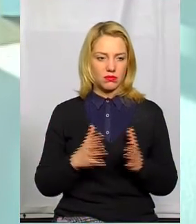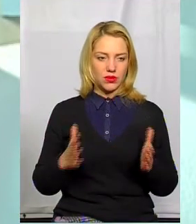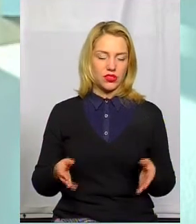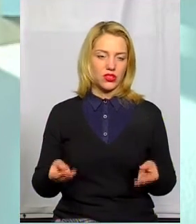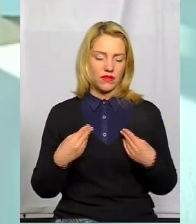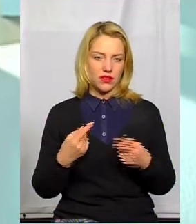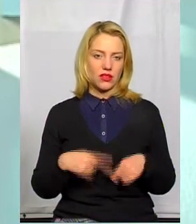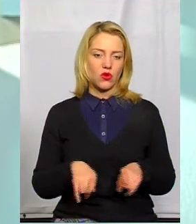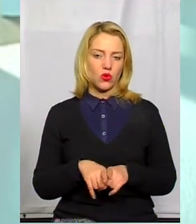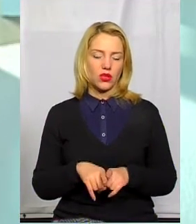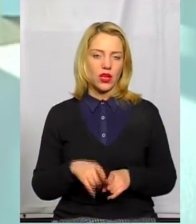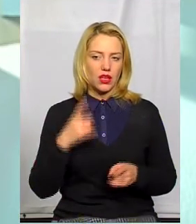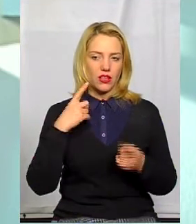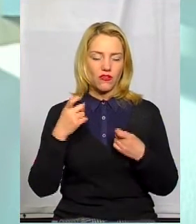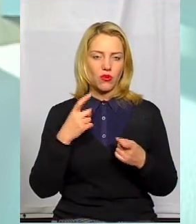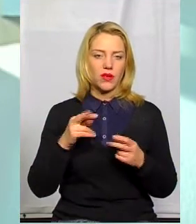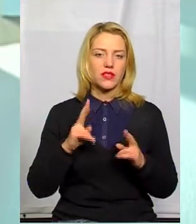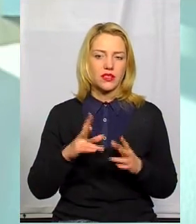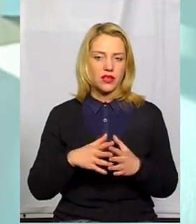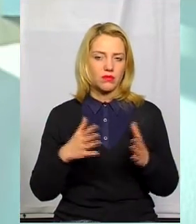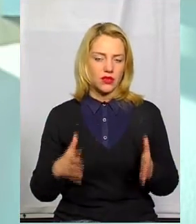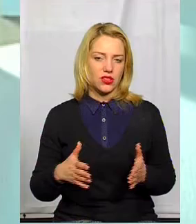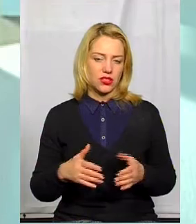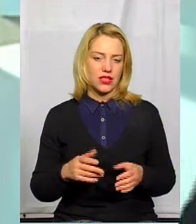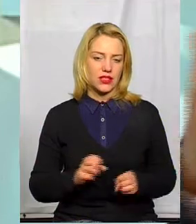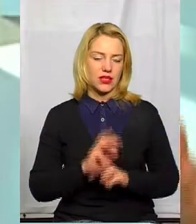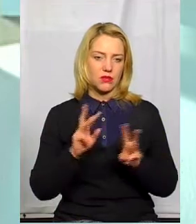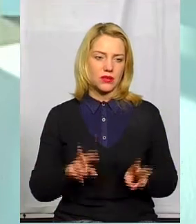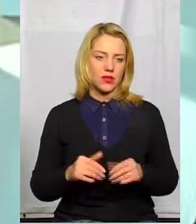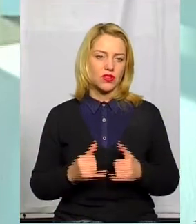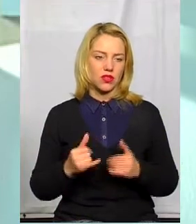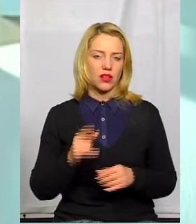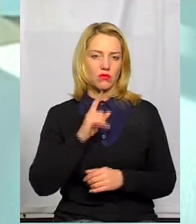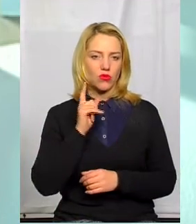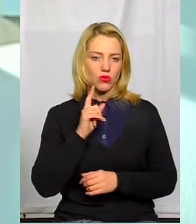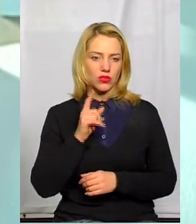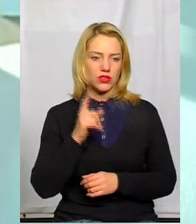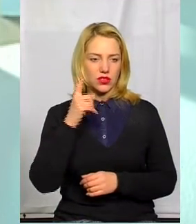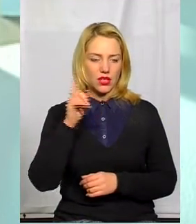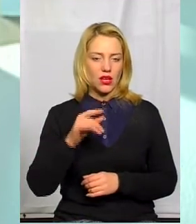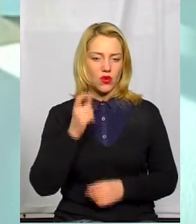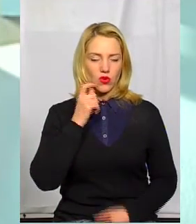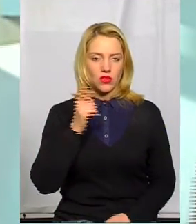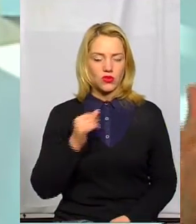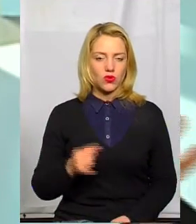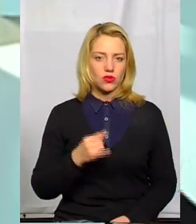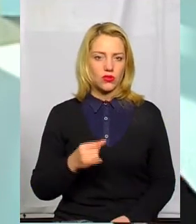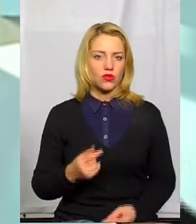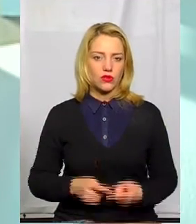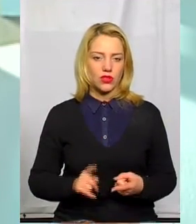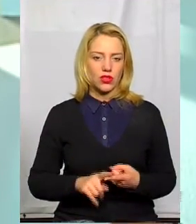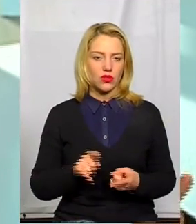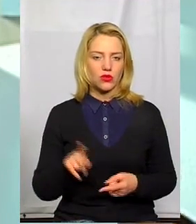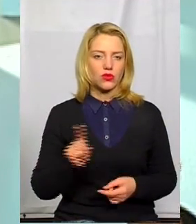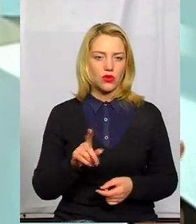давати такої інформації і як більше забезпечувати для молоді знання української історії. Адже того, що